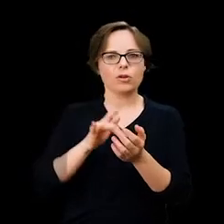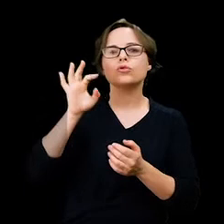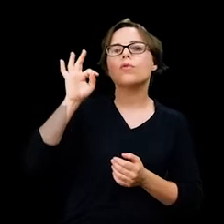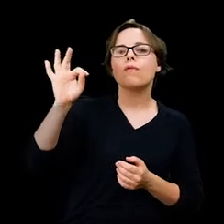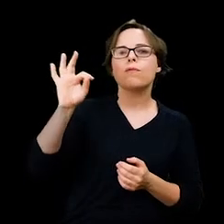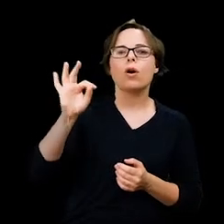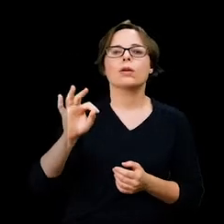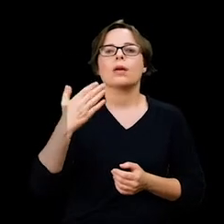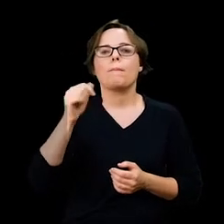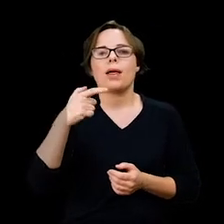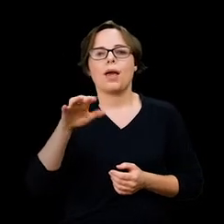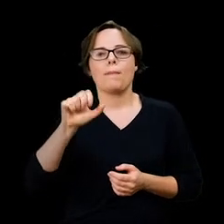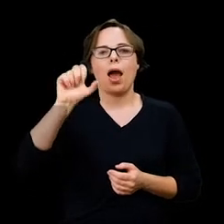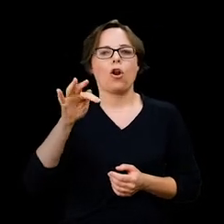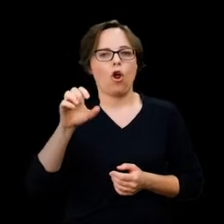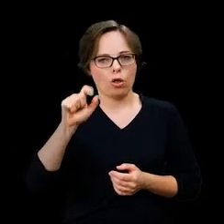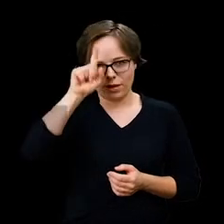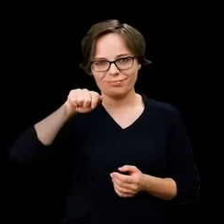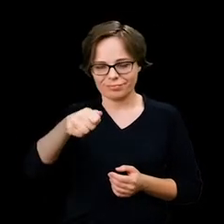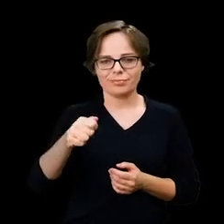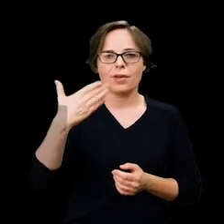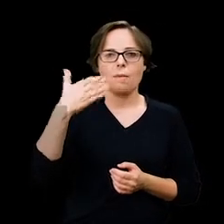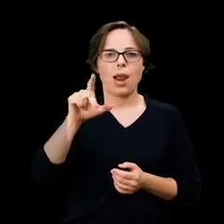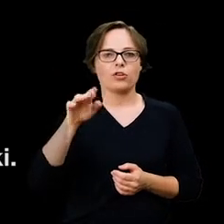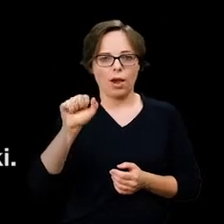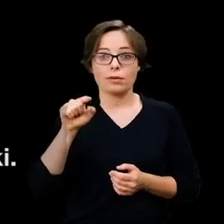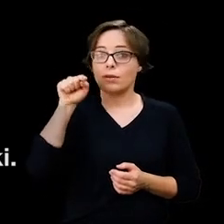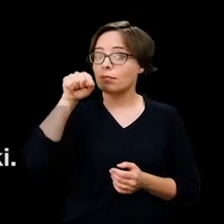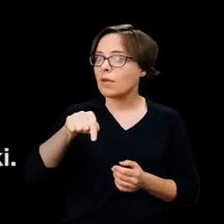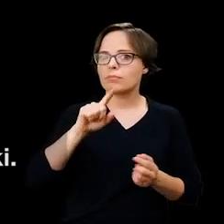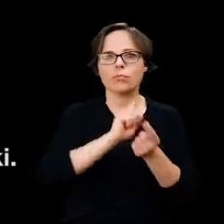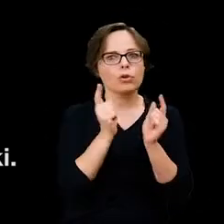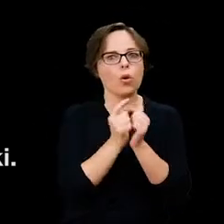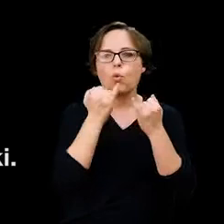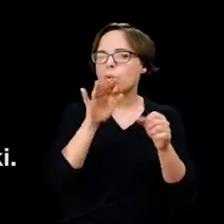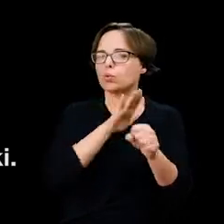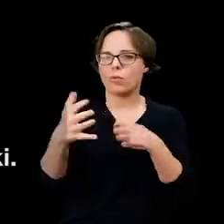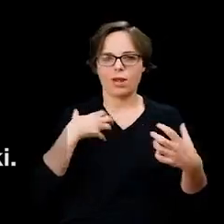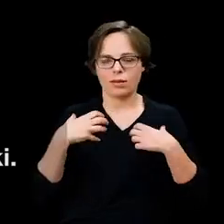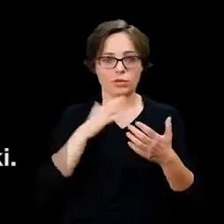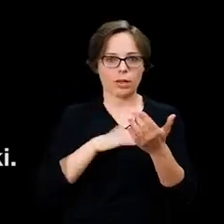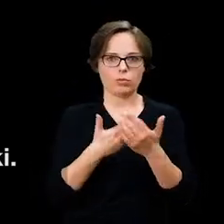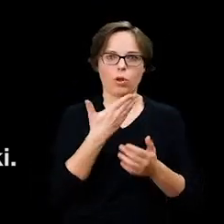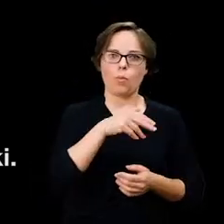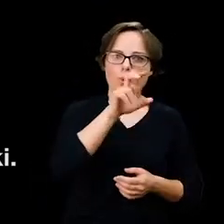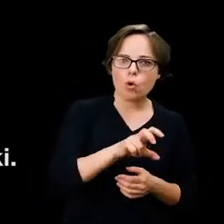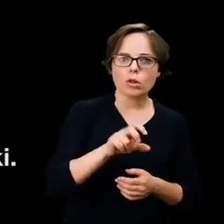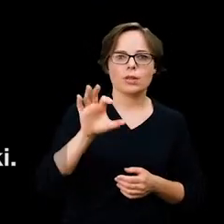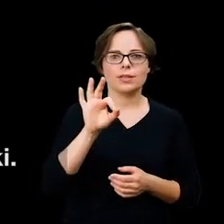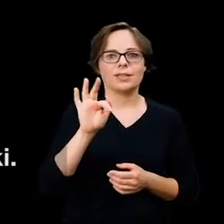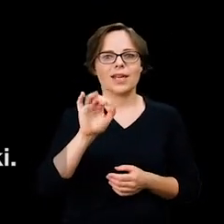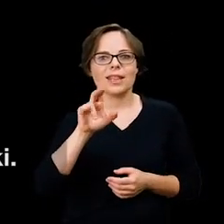gdzie spotykała się międzynarodowa bohema artystyczno-literacka Edward Munch, August Strindberg, Stanisław